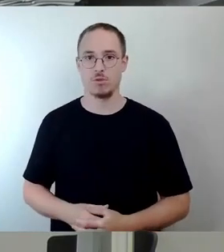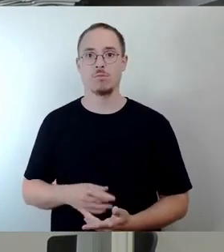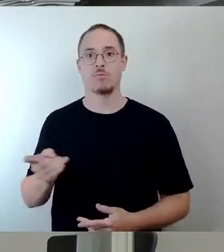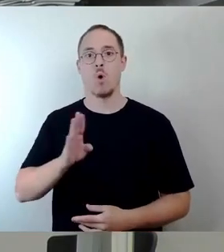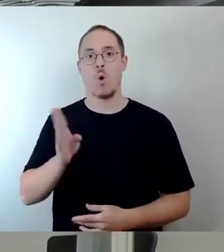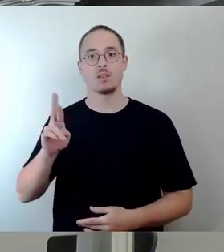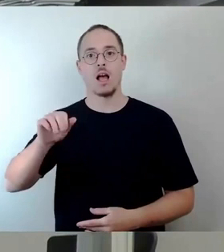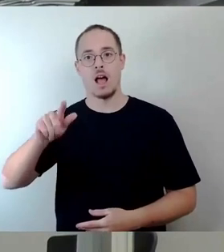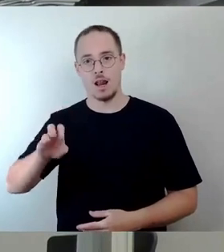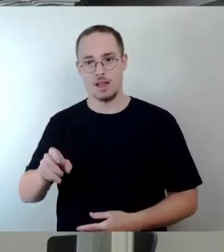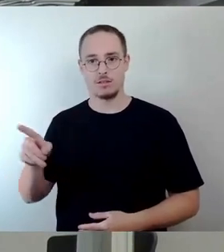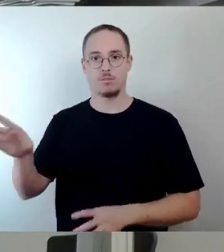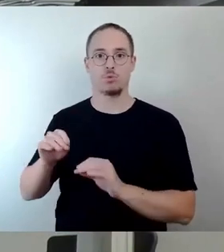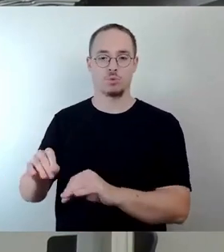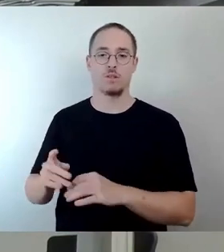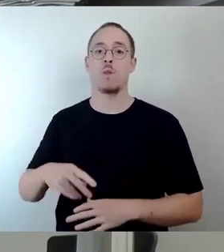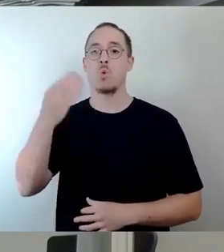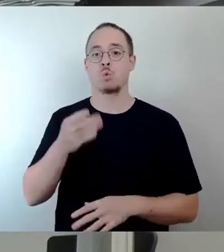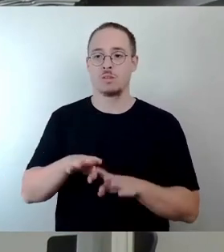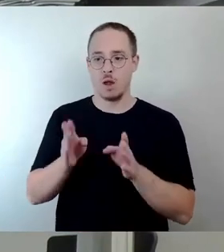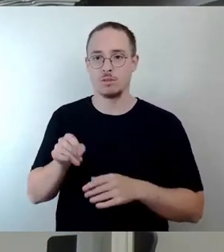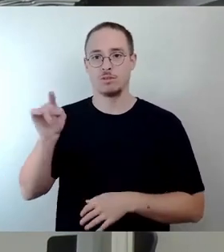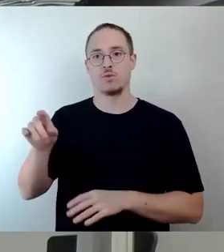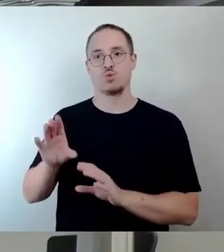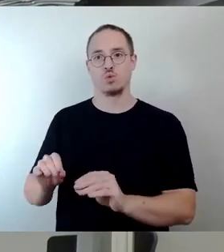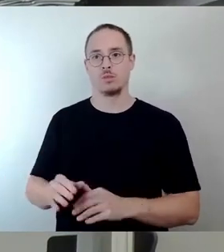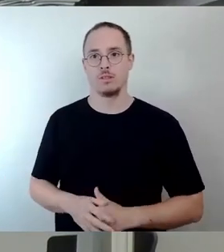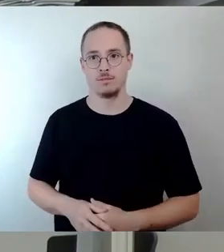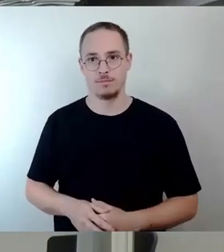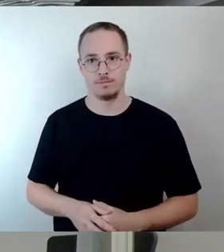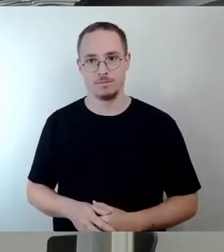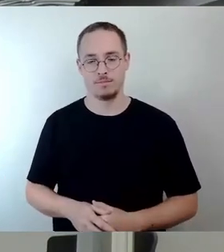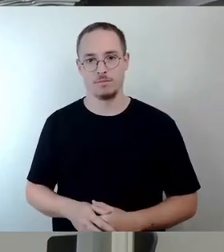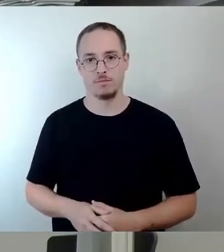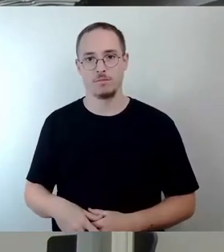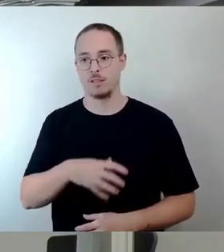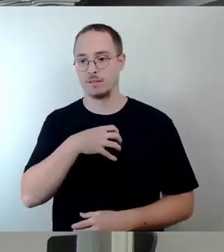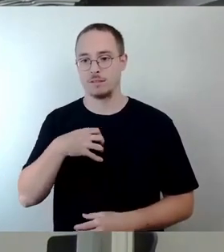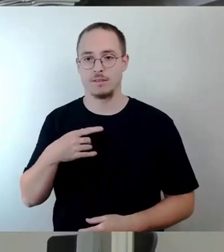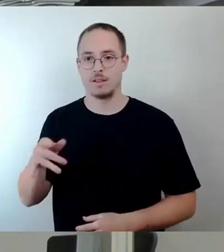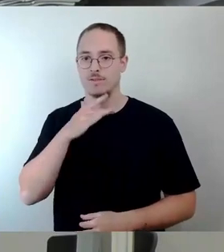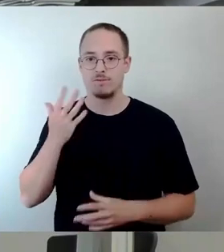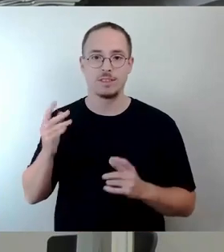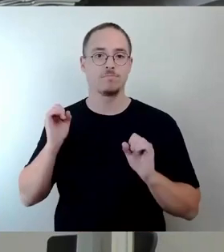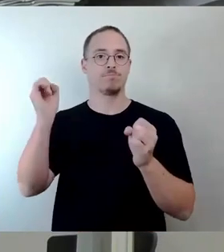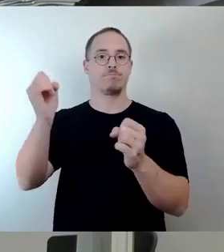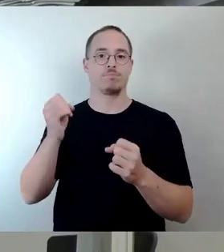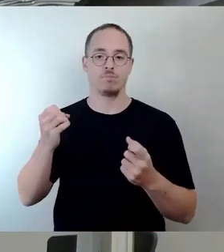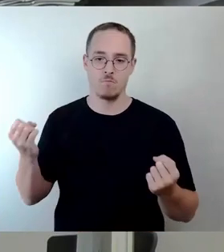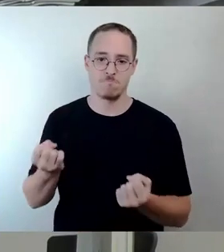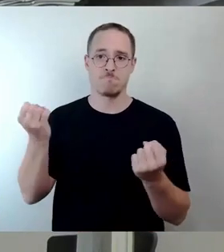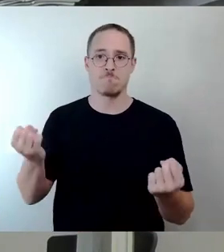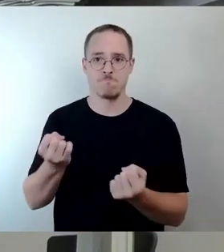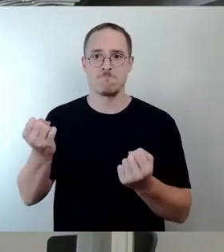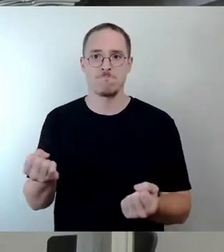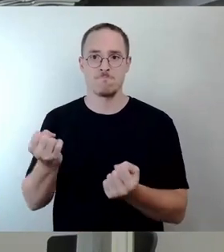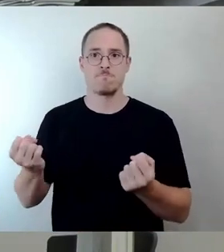die das Gebäude nutzt. Es gab von Wir Gestalten Dresden ganz viel Initiativzündung und die Kreativwirtschaft hat darum gerungen, dass wir hier ein Konzept machen